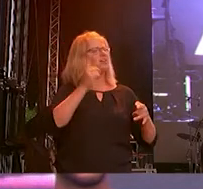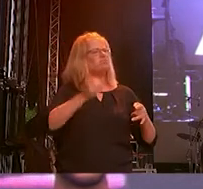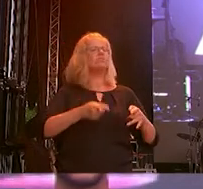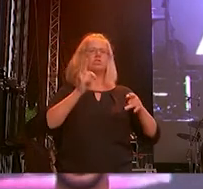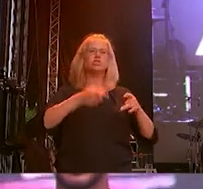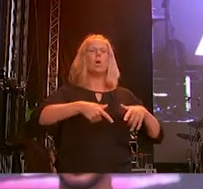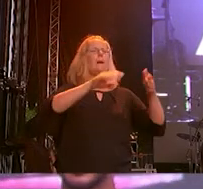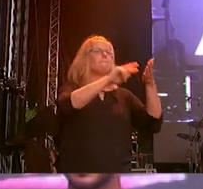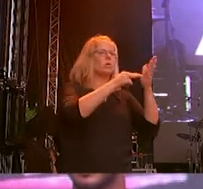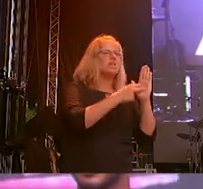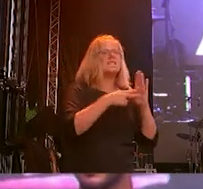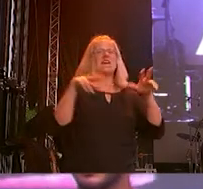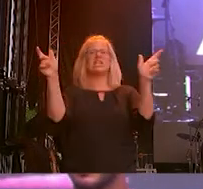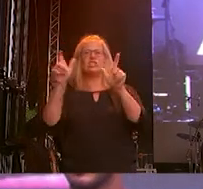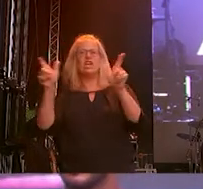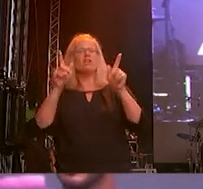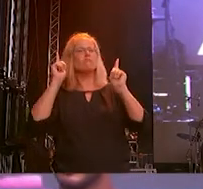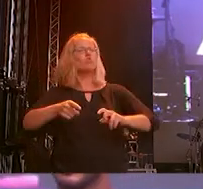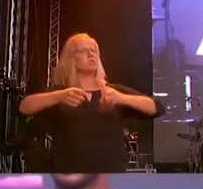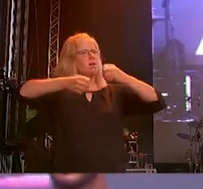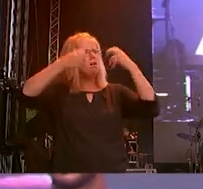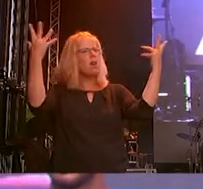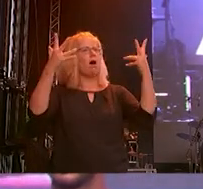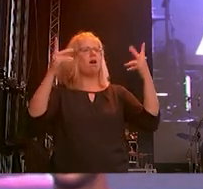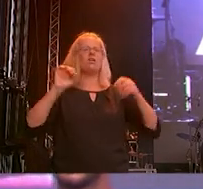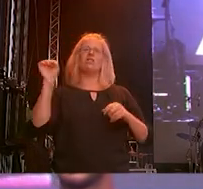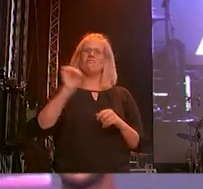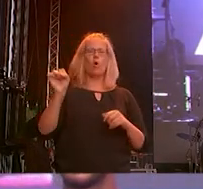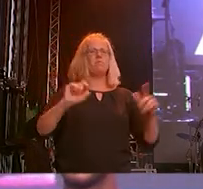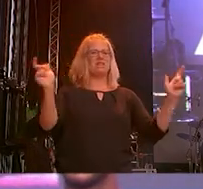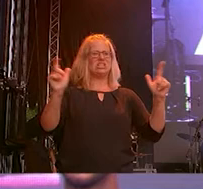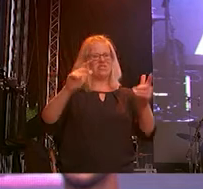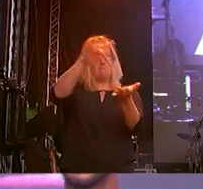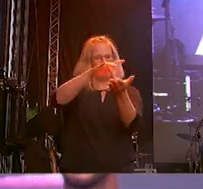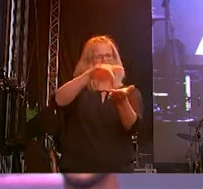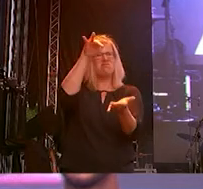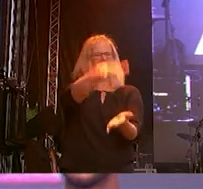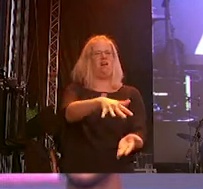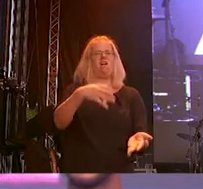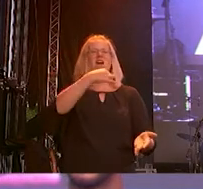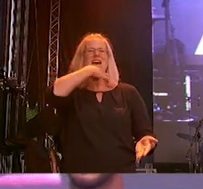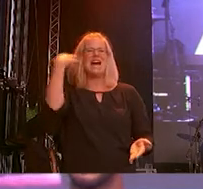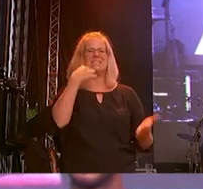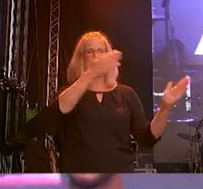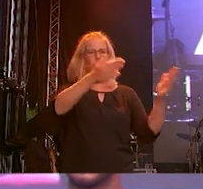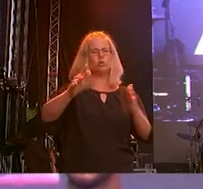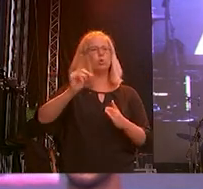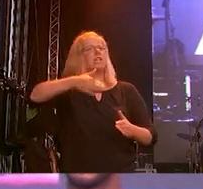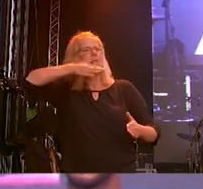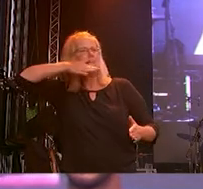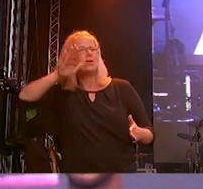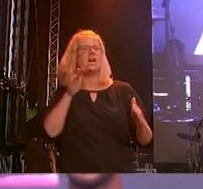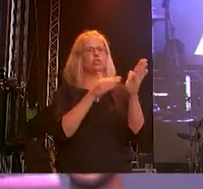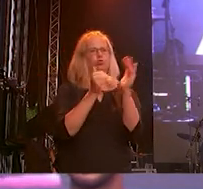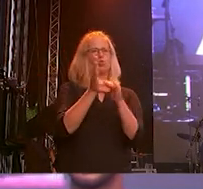Politik und Gesellschaft, denn Sachsen hat ein Problem mit Rassismus in der Mitte der Gesellschaft und mit Neonazi-Strukturen. Um dem zu